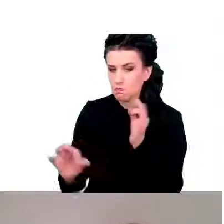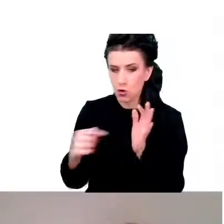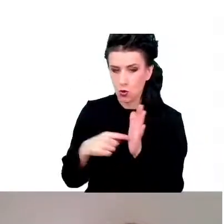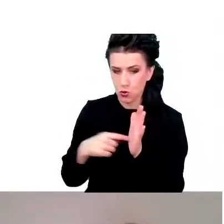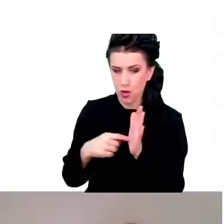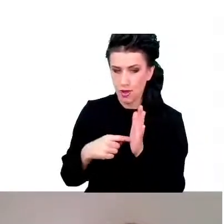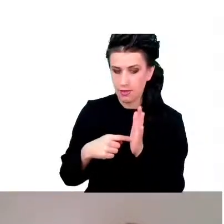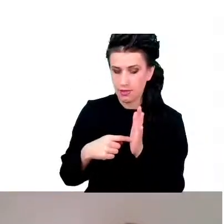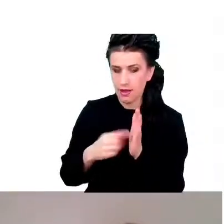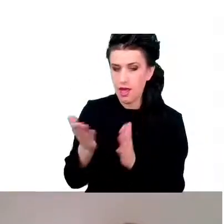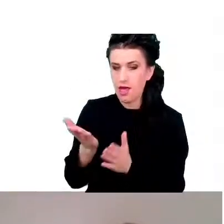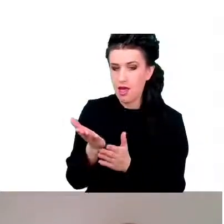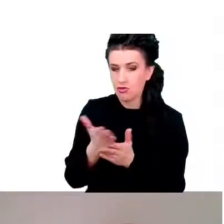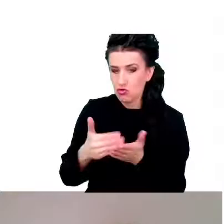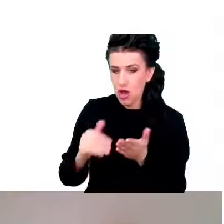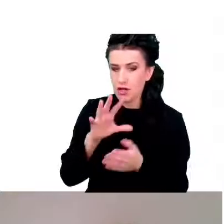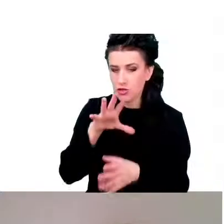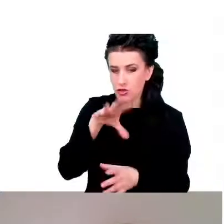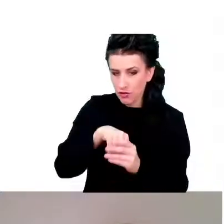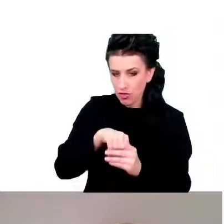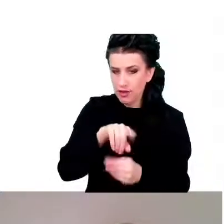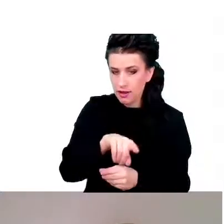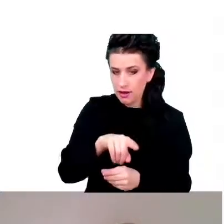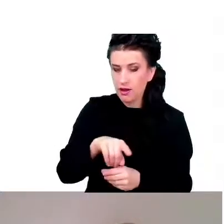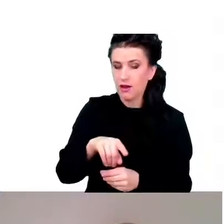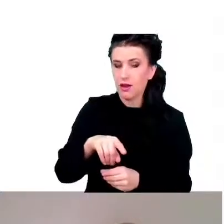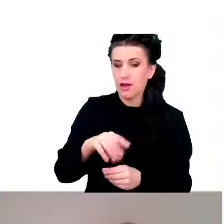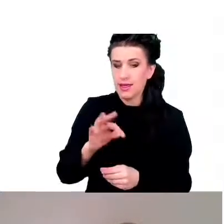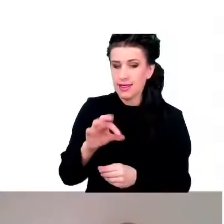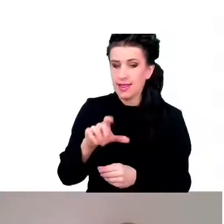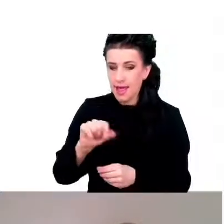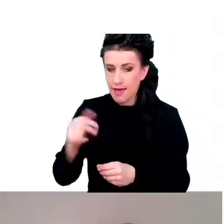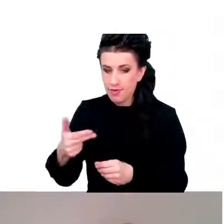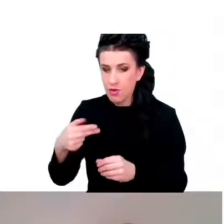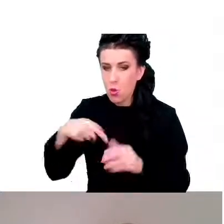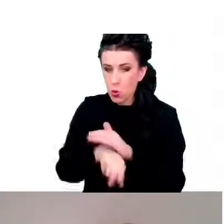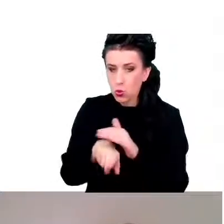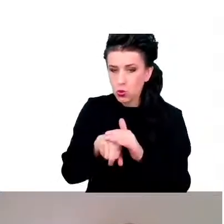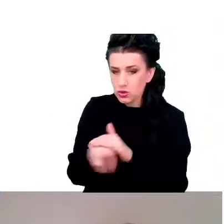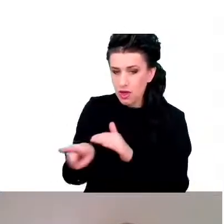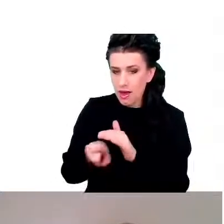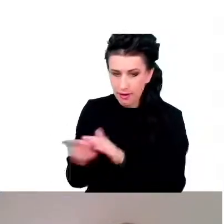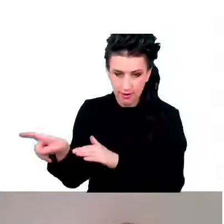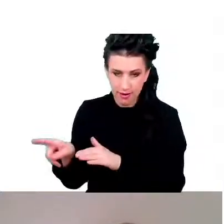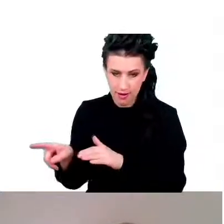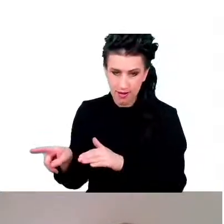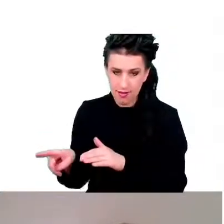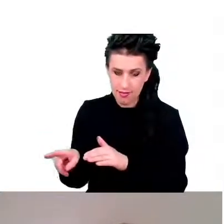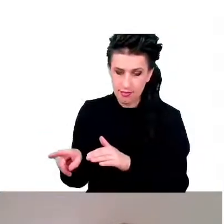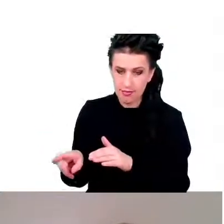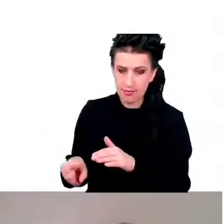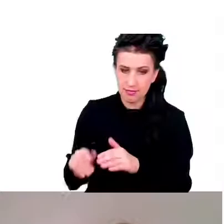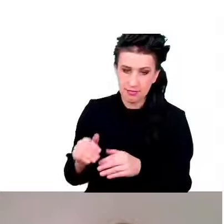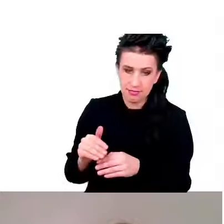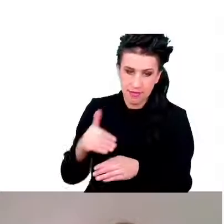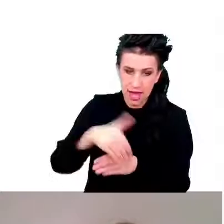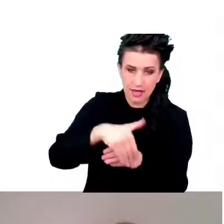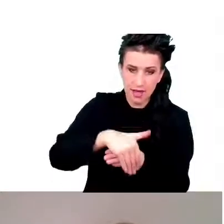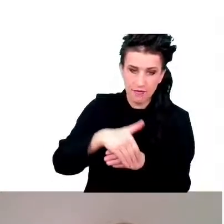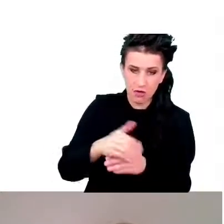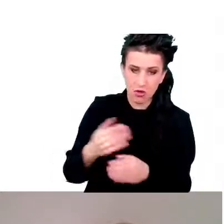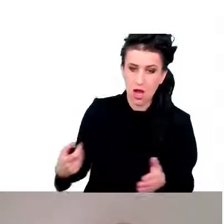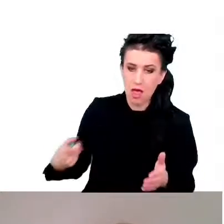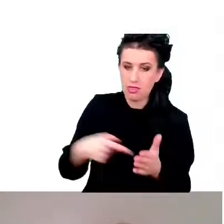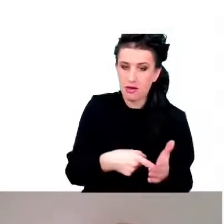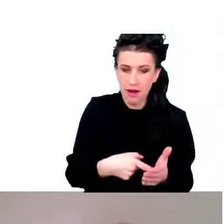reaktywnych form tlenu wydostaje się albo po prostu trafia nie tam, gdzie